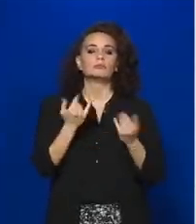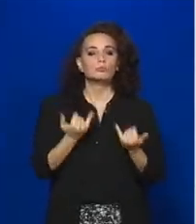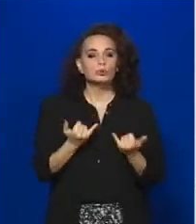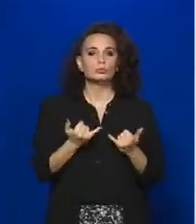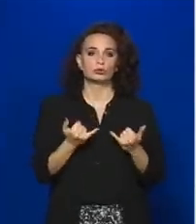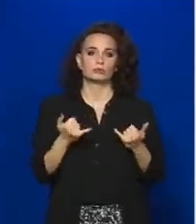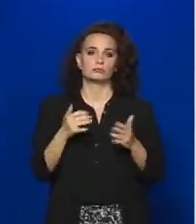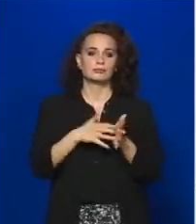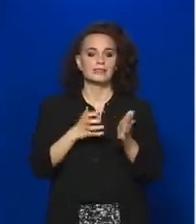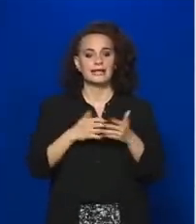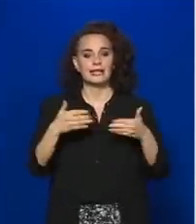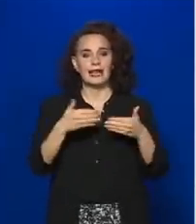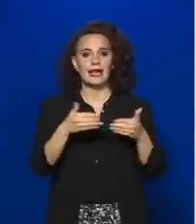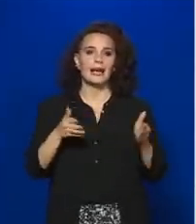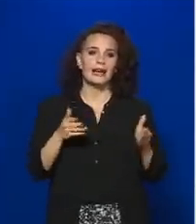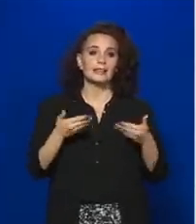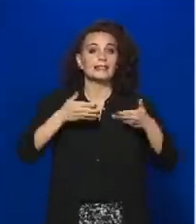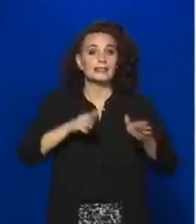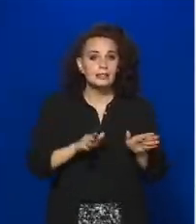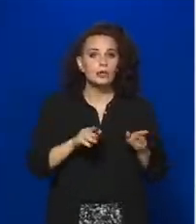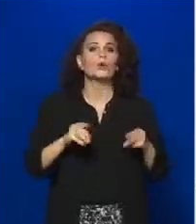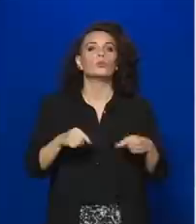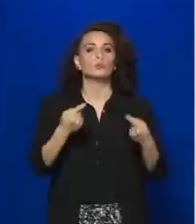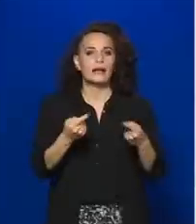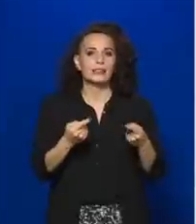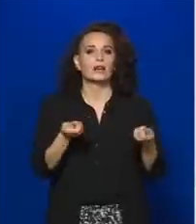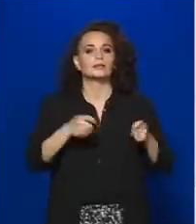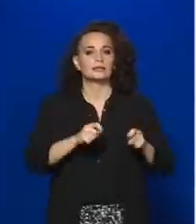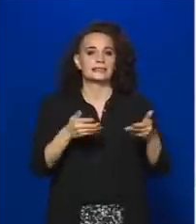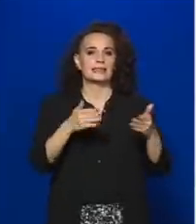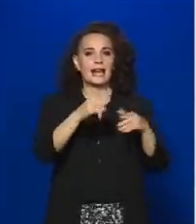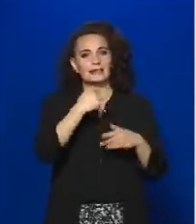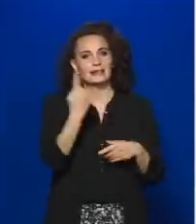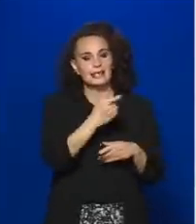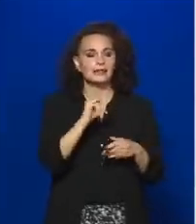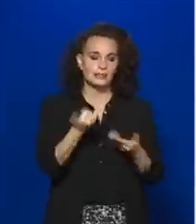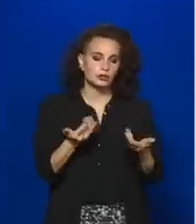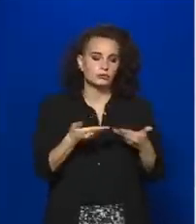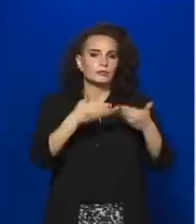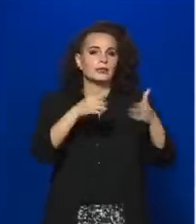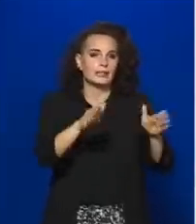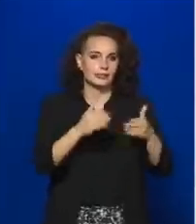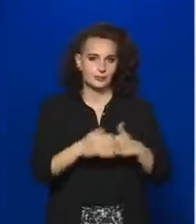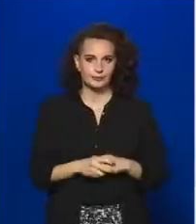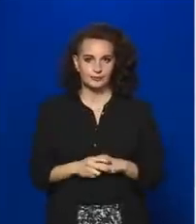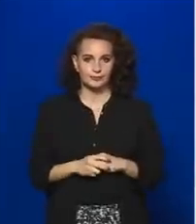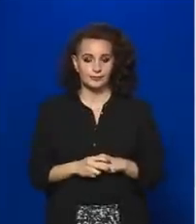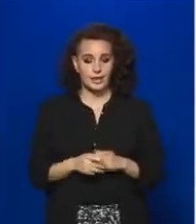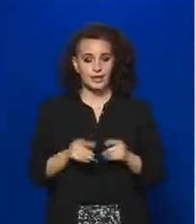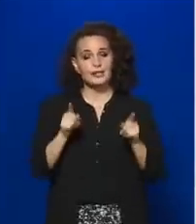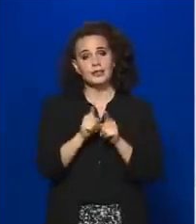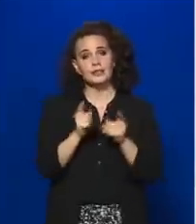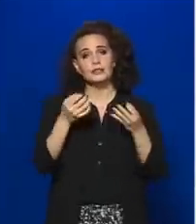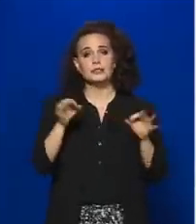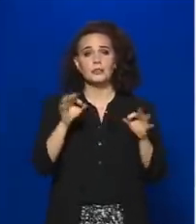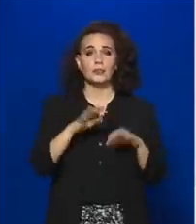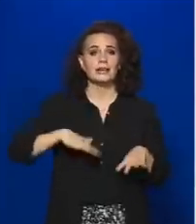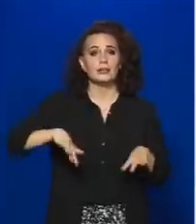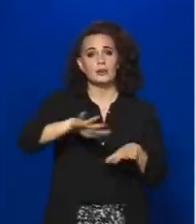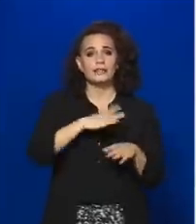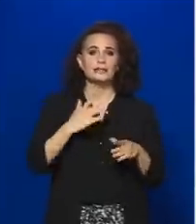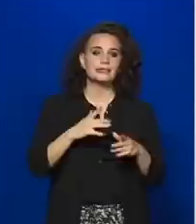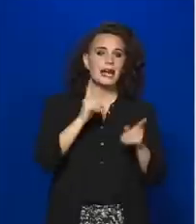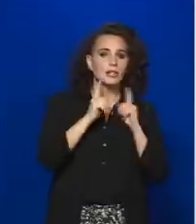most a védőtávolság betartása mellett a zárt teleket is megnyitották. Szintén a szabad területen lévő játszóterek,